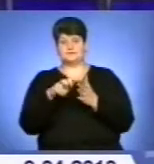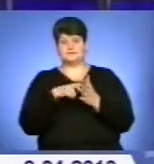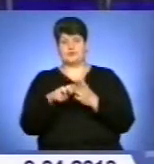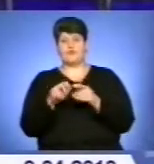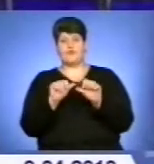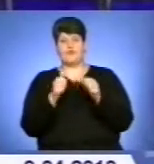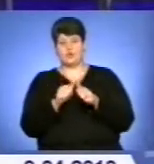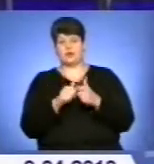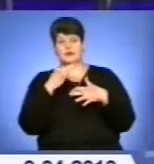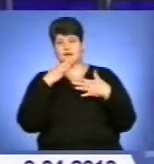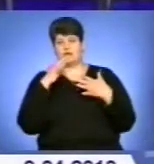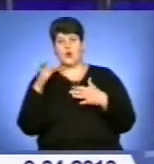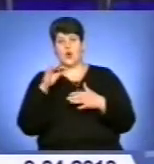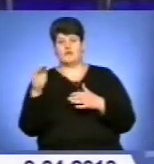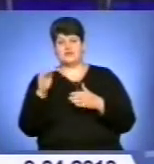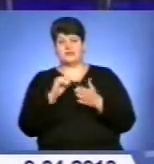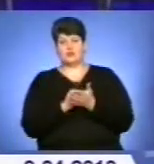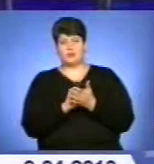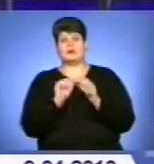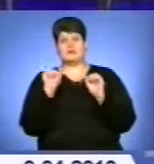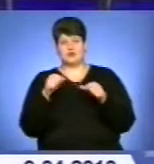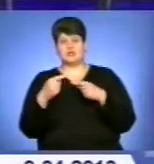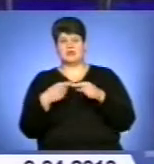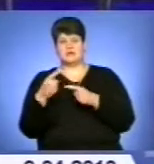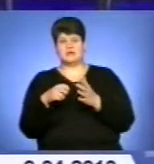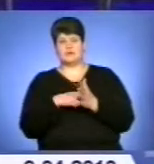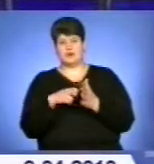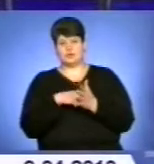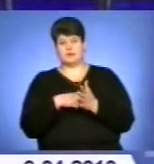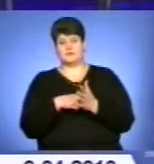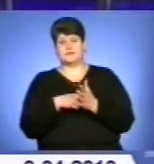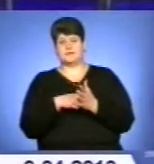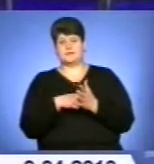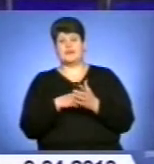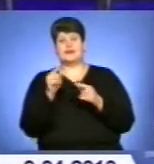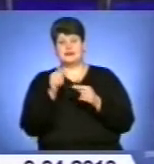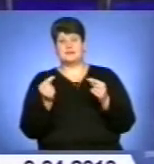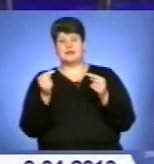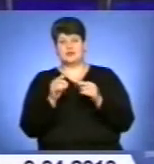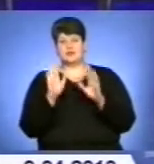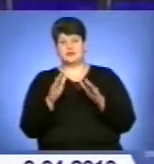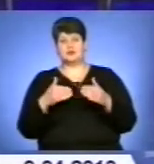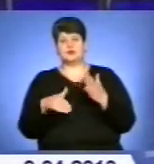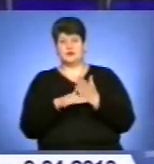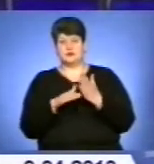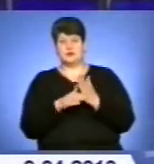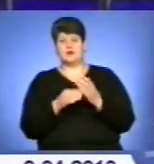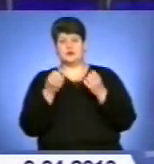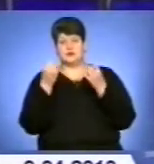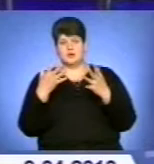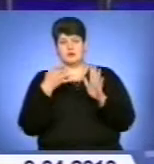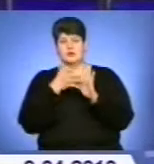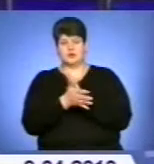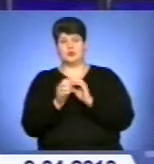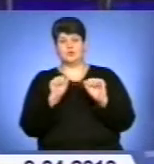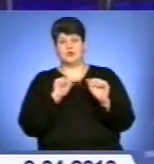ряд офіційних документів можна буде через пошту, зокрема, через листонож. Такий підхід сприятиме прозорому державному управлінню